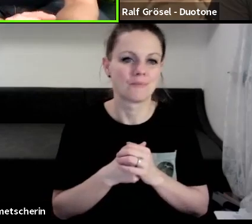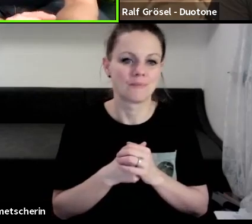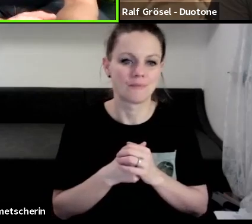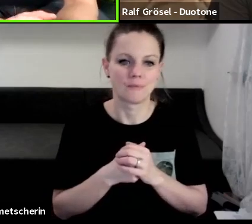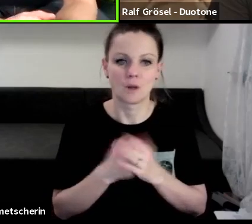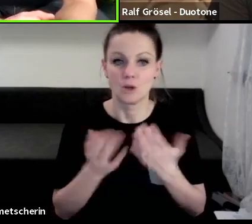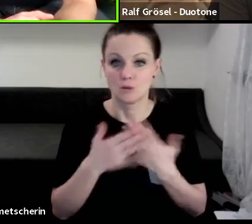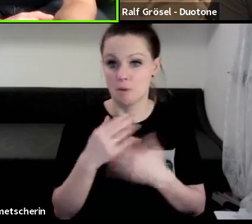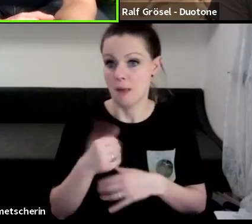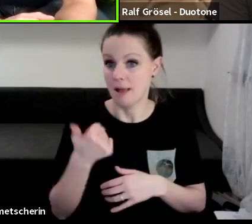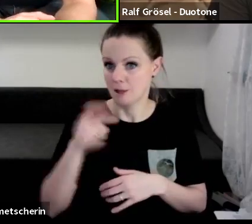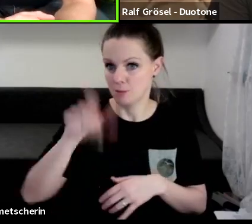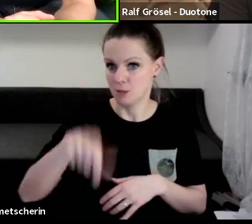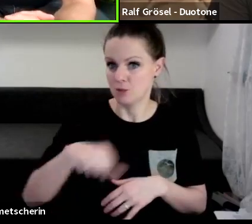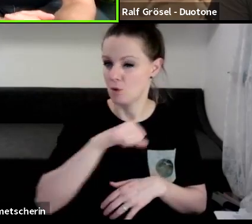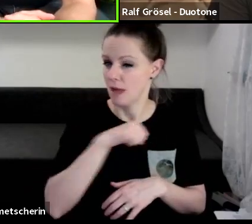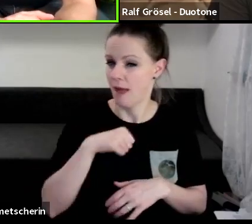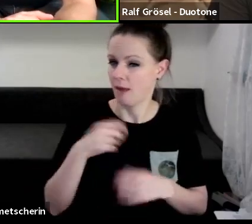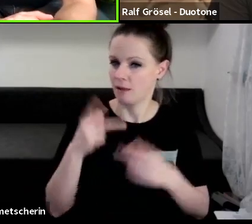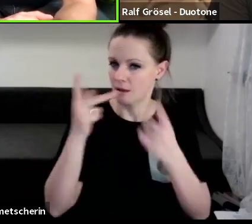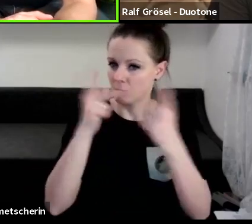eigene Ideen hat für ein neues Konzept?